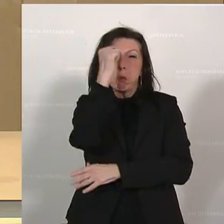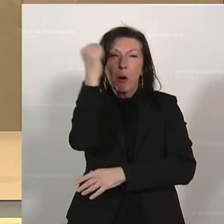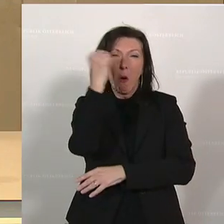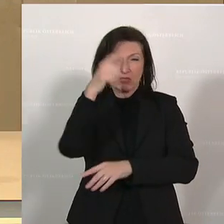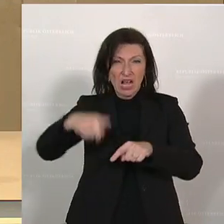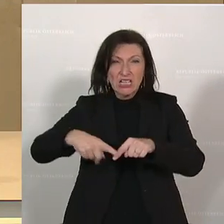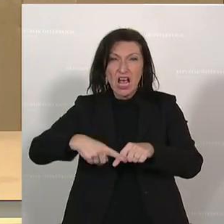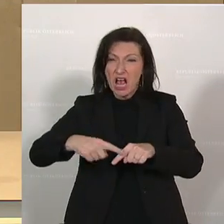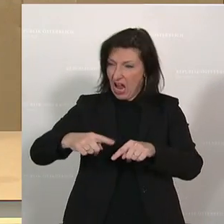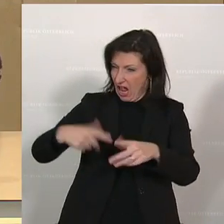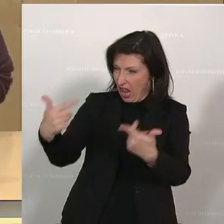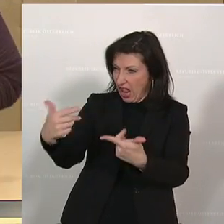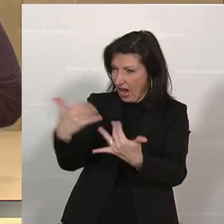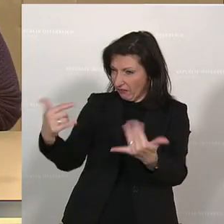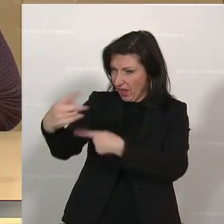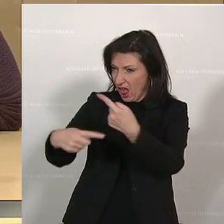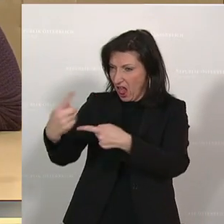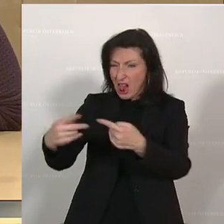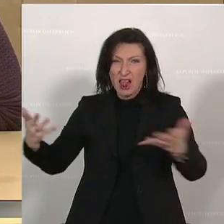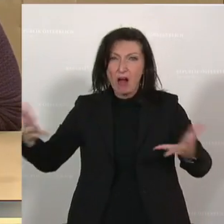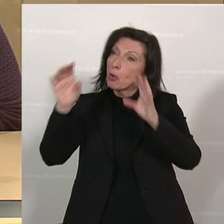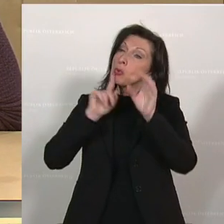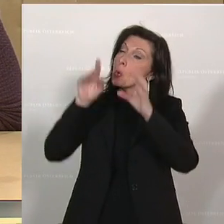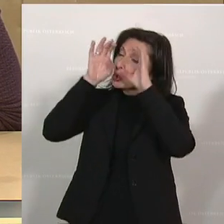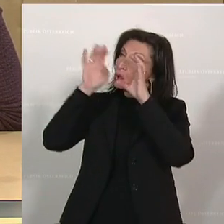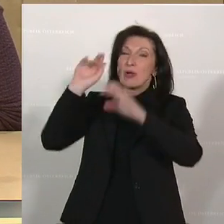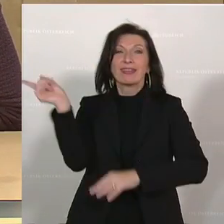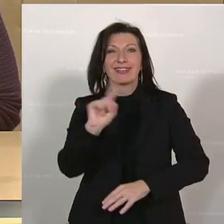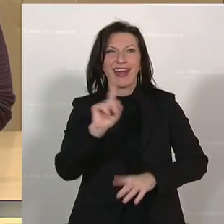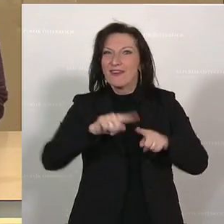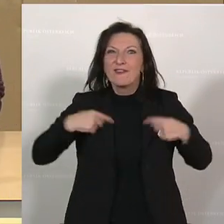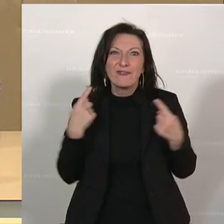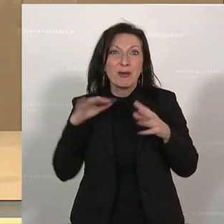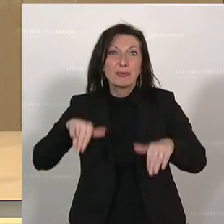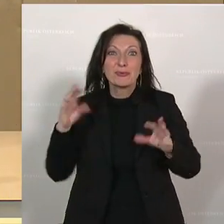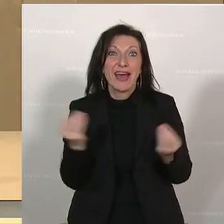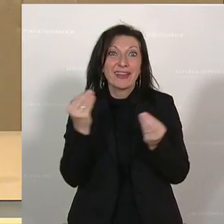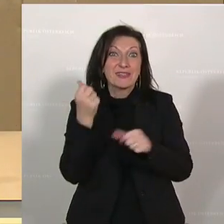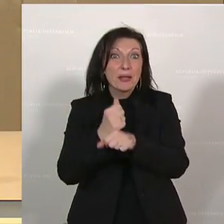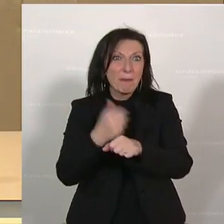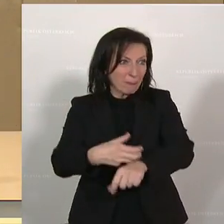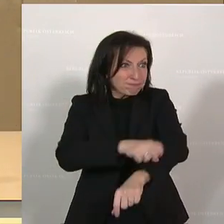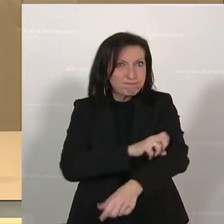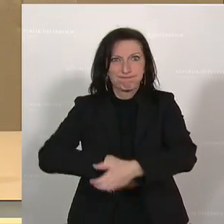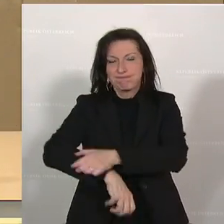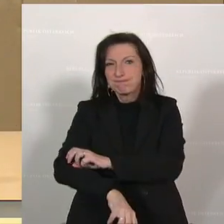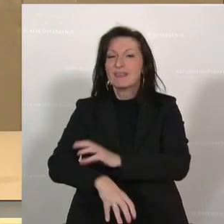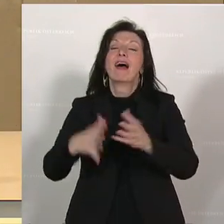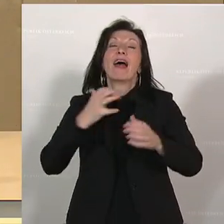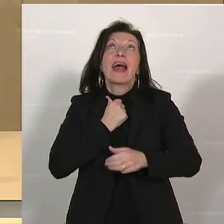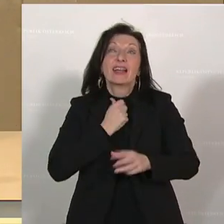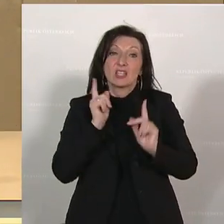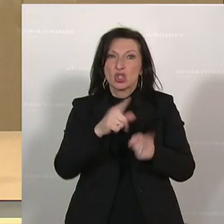Griechenland zugeht. Handeln wir, wir wären hier Bündnispartnerinnen und Bündnispartner, holen wir die Menschen da endlich